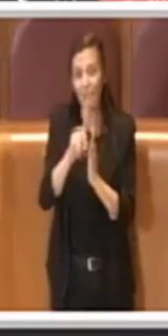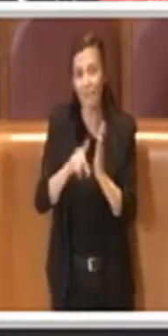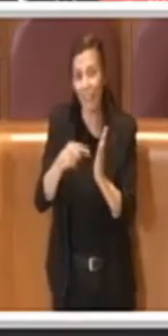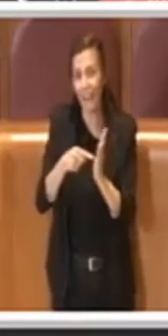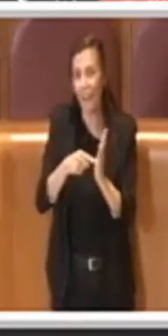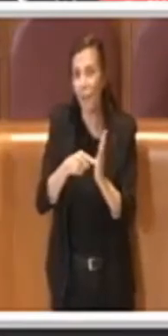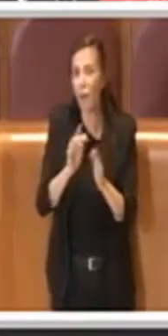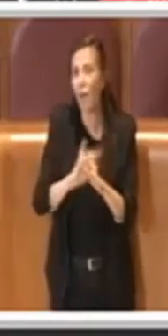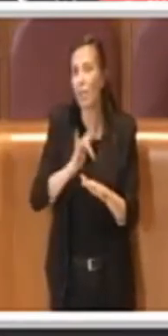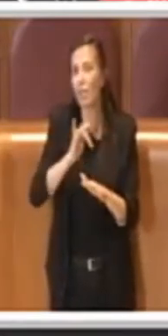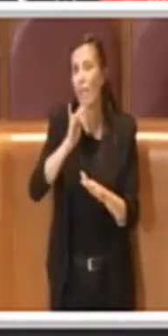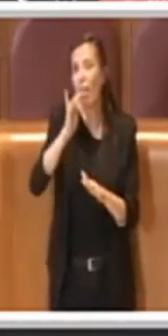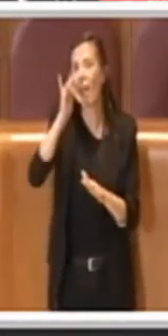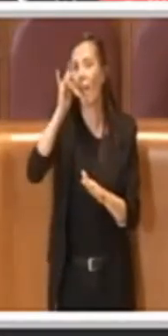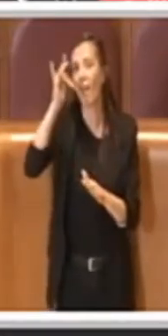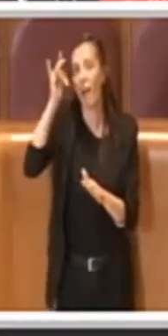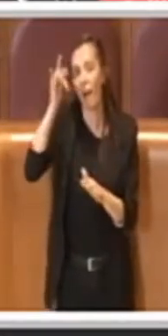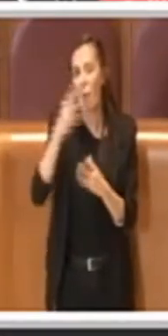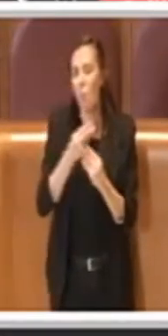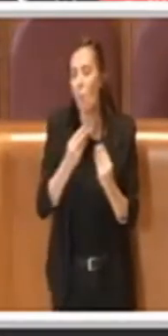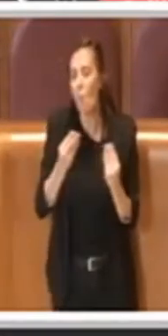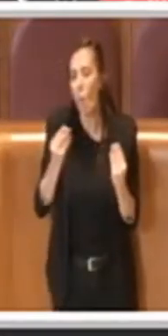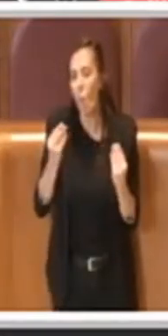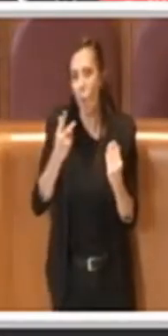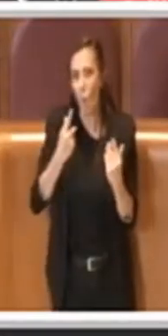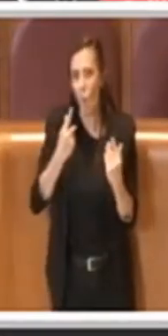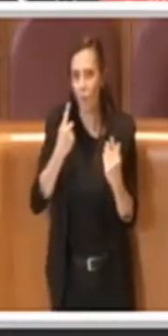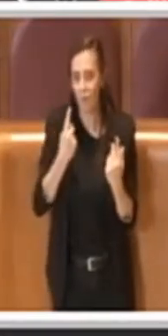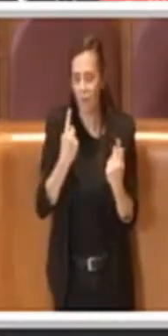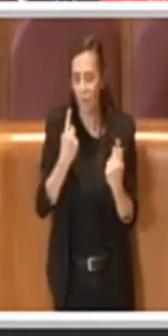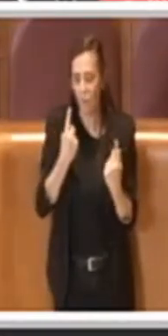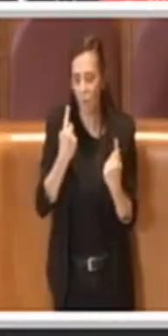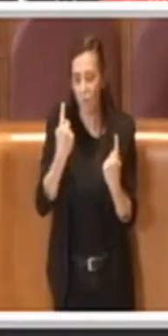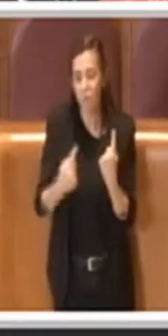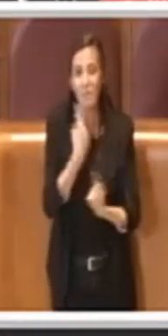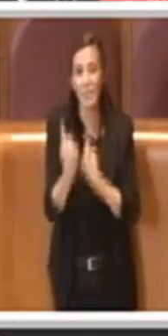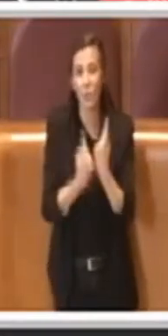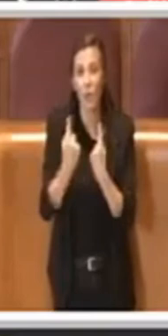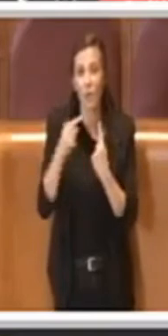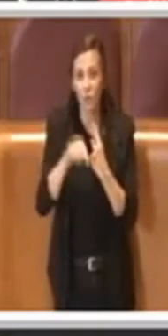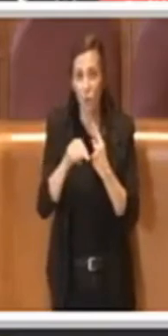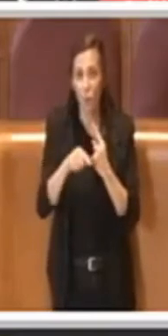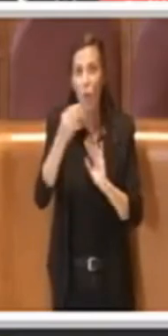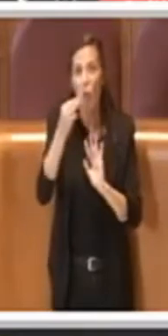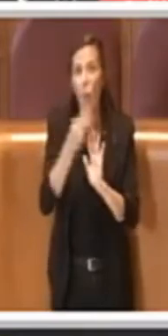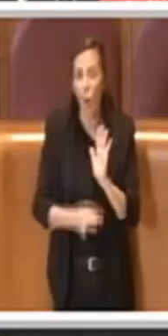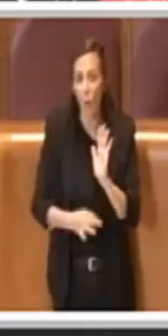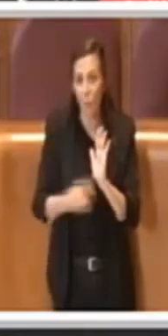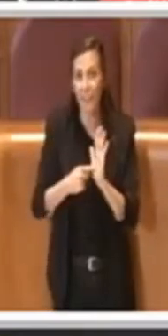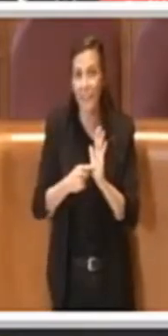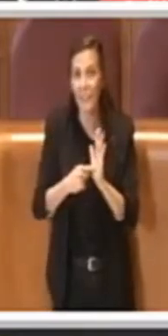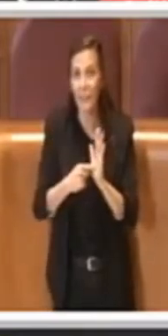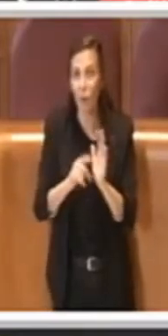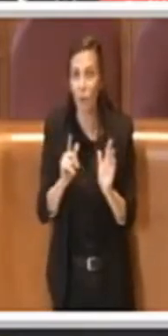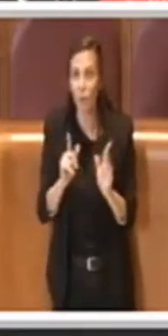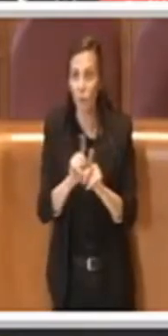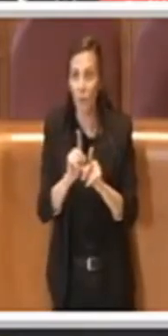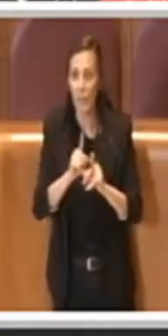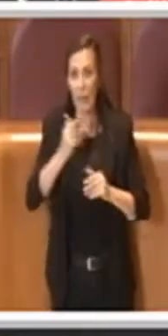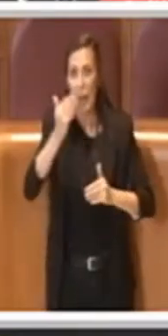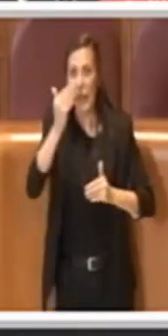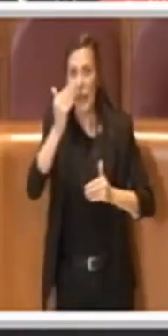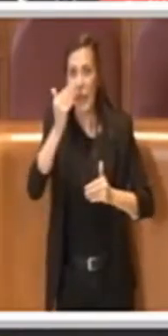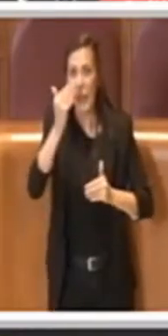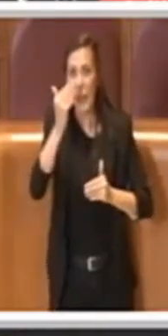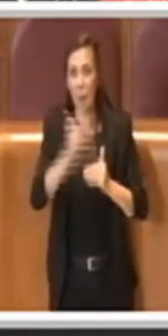naturalmente a inserirsi in un contesto normativo vincolato dalle norme nazionali. All